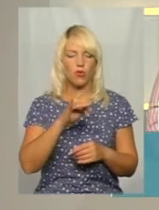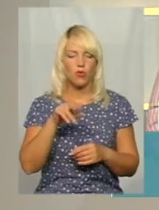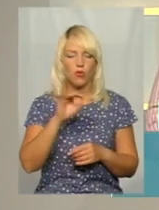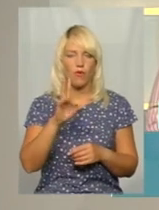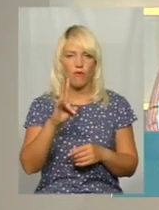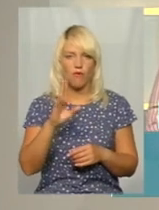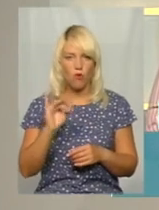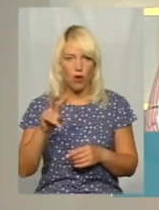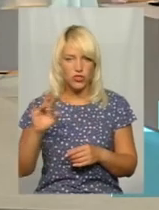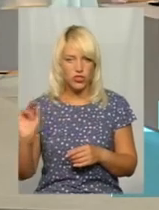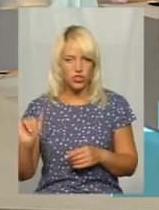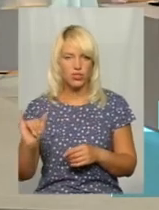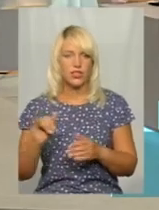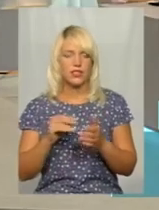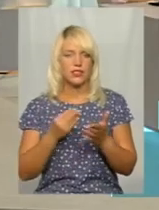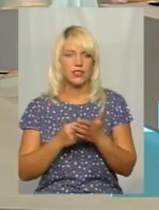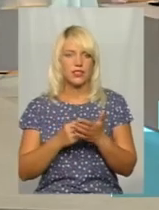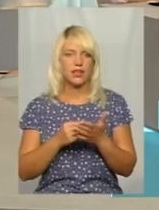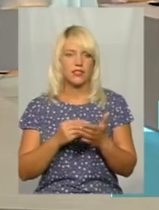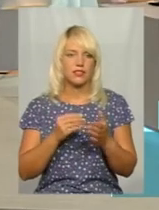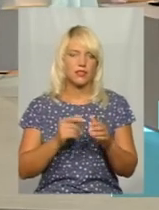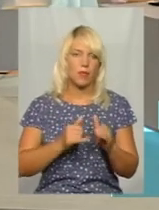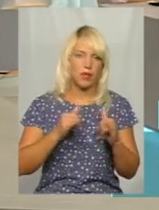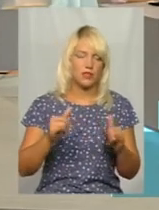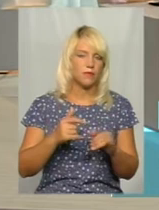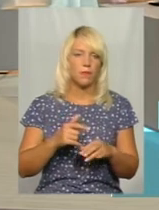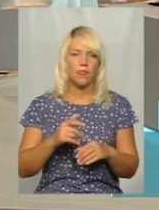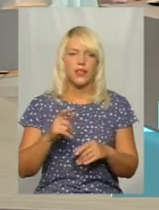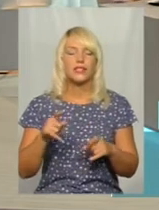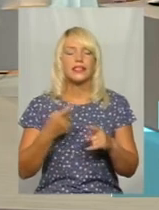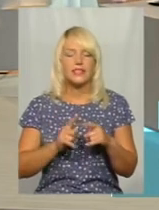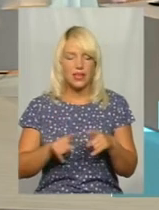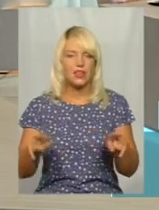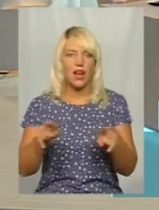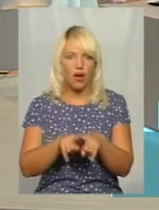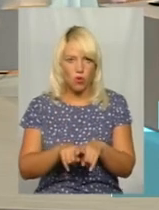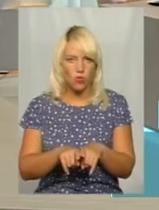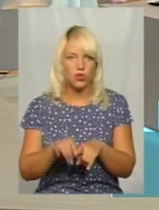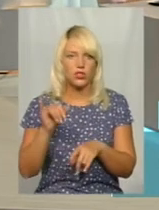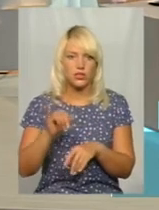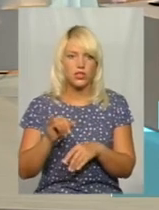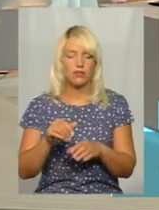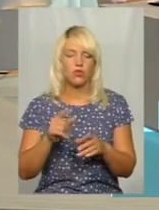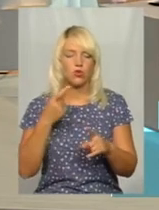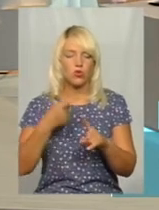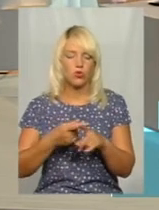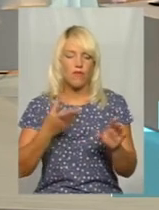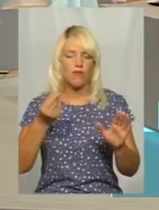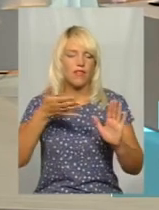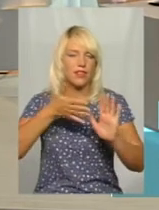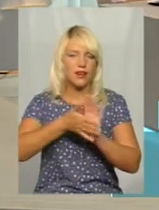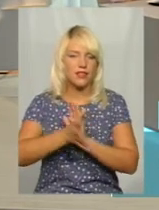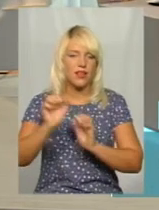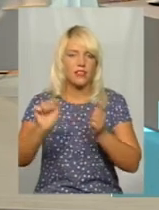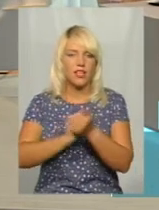більше ворожними. І це також, також. Певні додаткові затрати на досушування, додаткові затрати